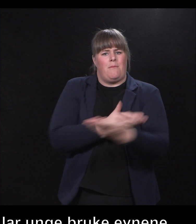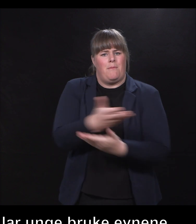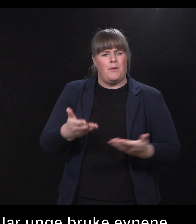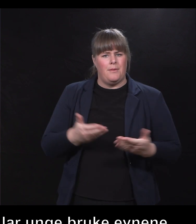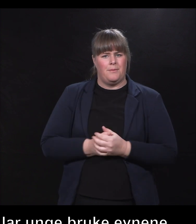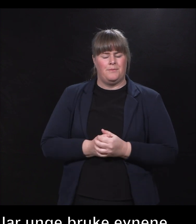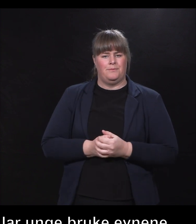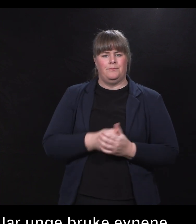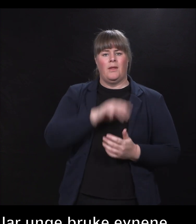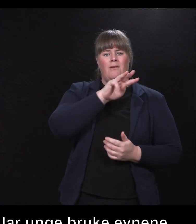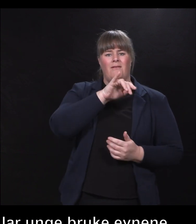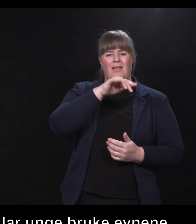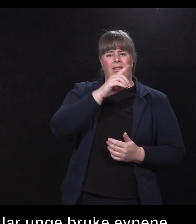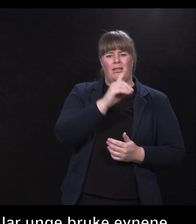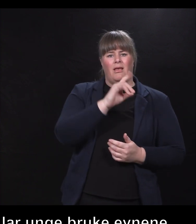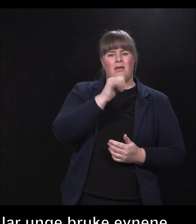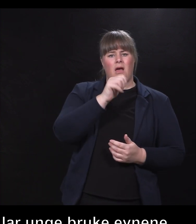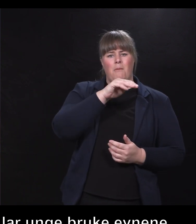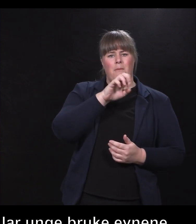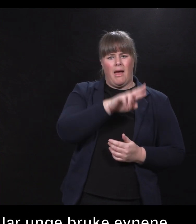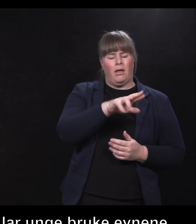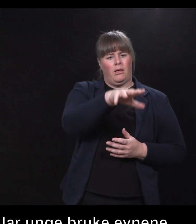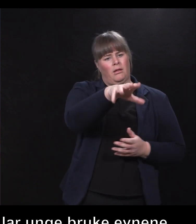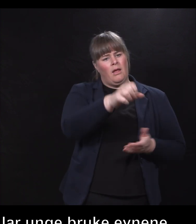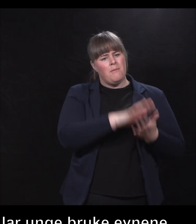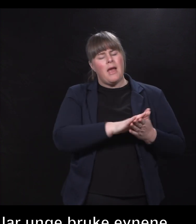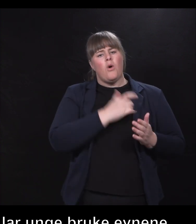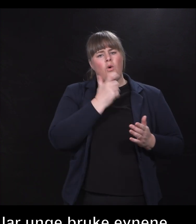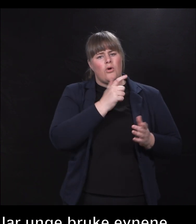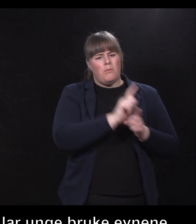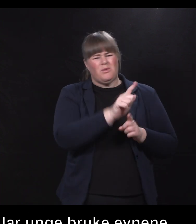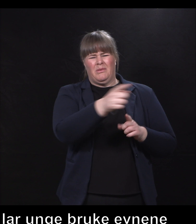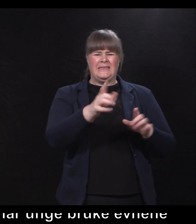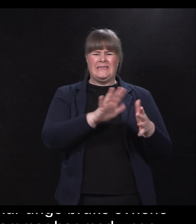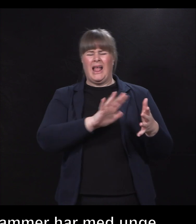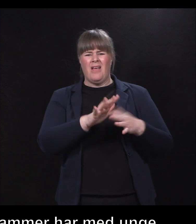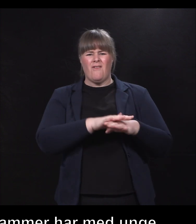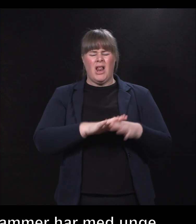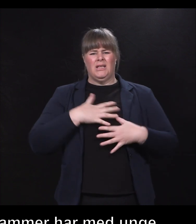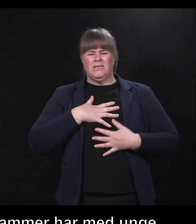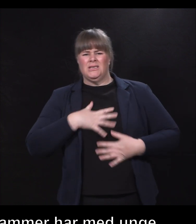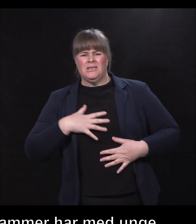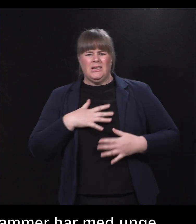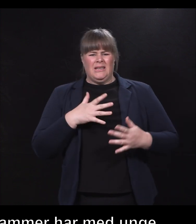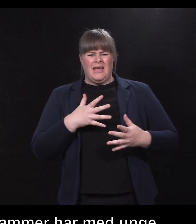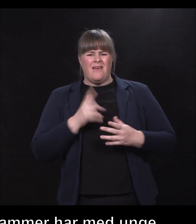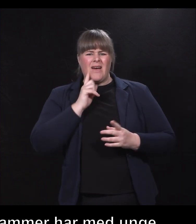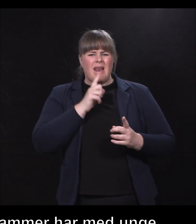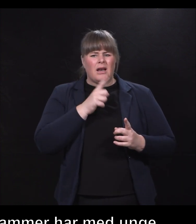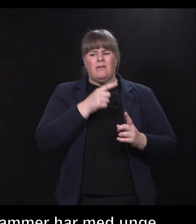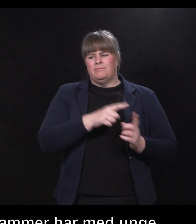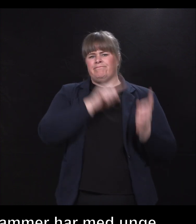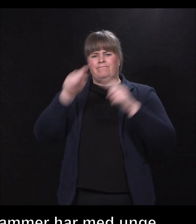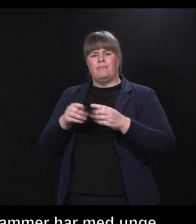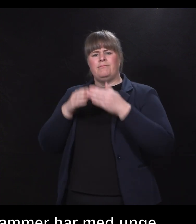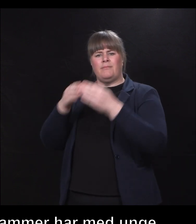Windjammer tar med ungdom som ikke finner seg til rette i hverdagen med på en månedslang seilas med seilskypet Kristian